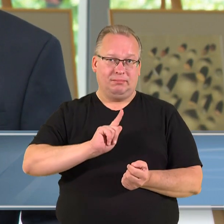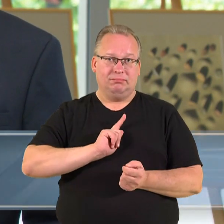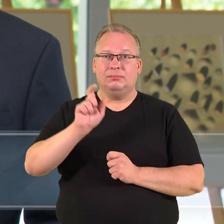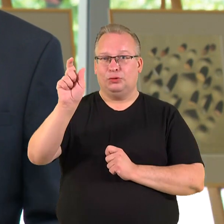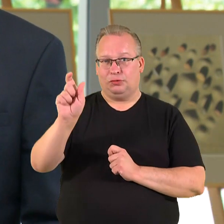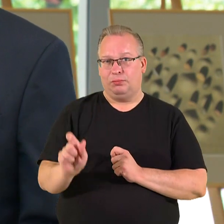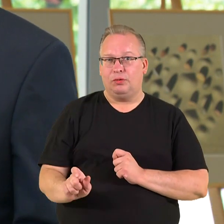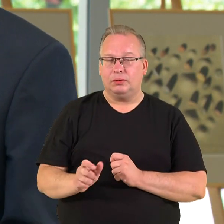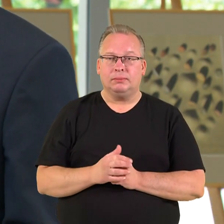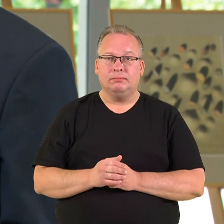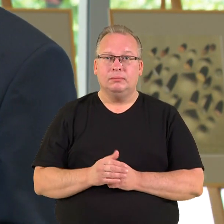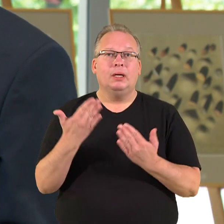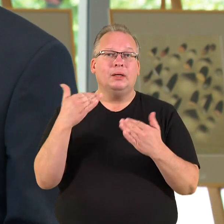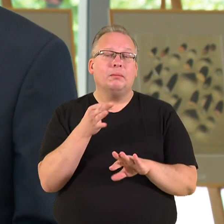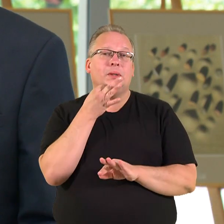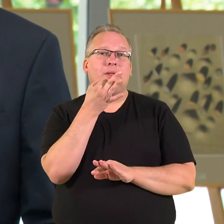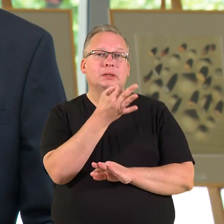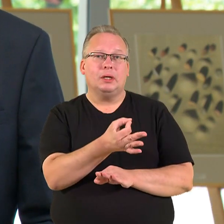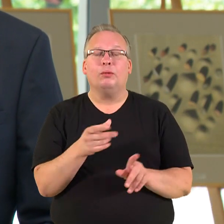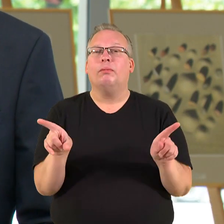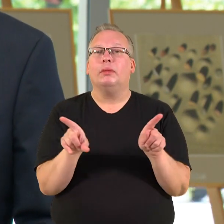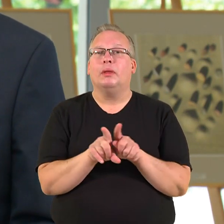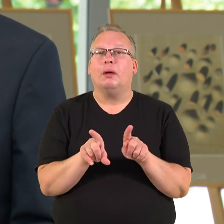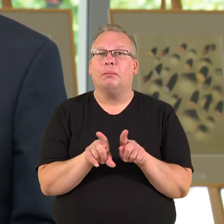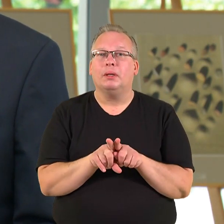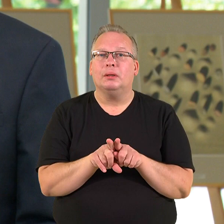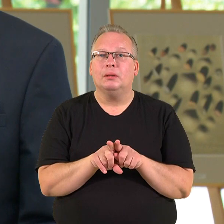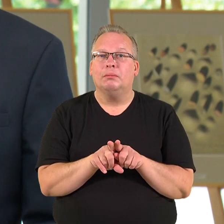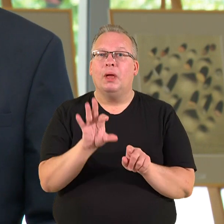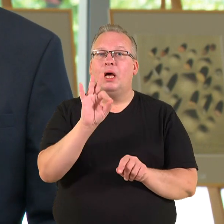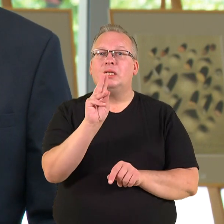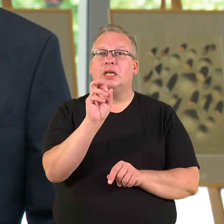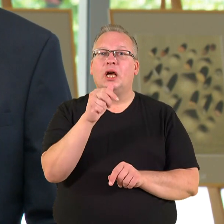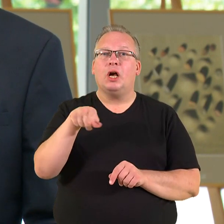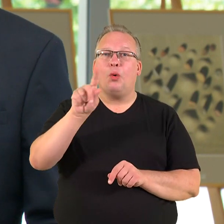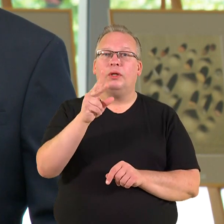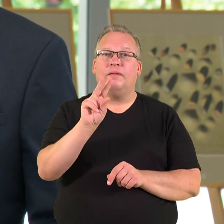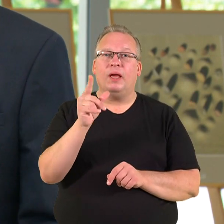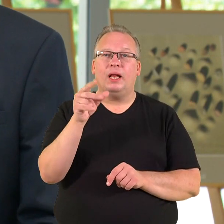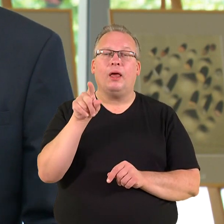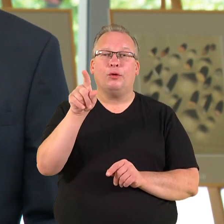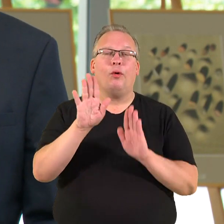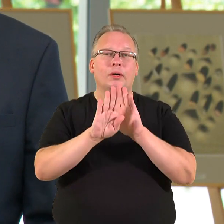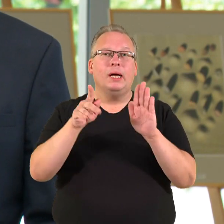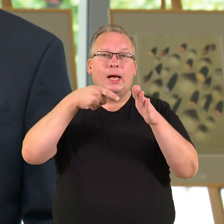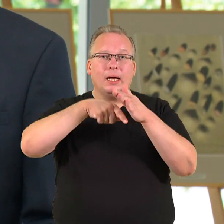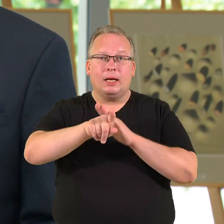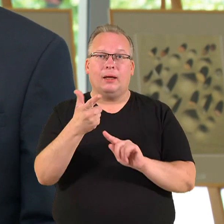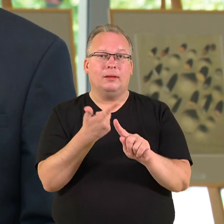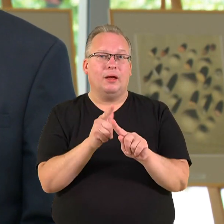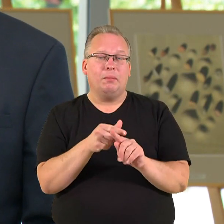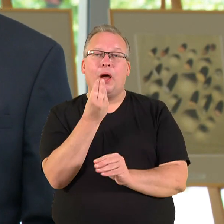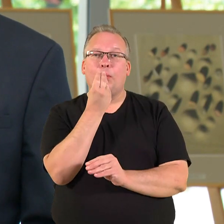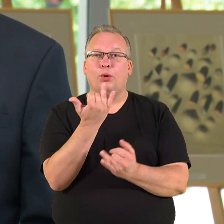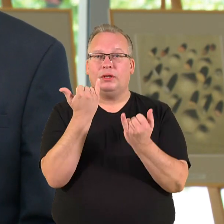ir kaip jau minėjo, taip pat įkurtą skaudvilėje, jo galerija, labai puikiai